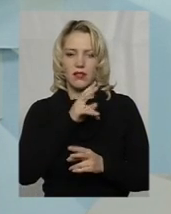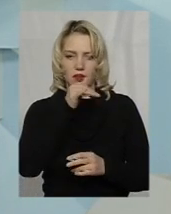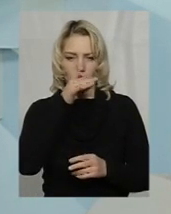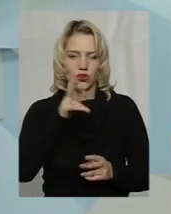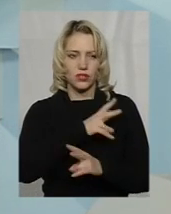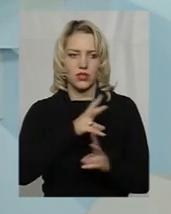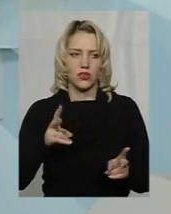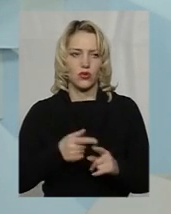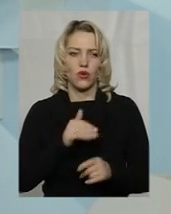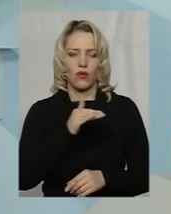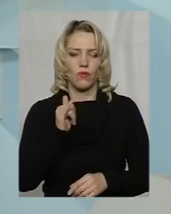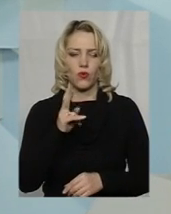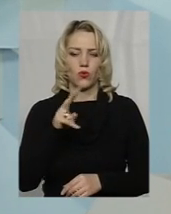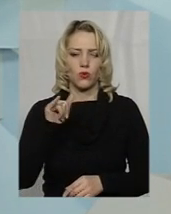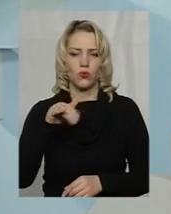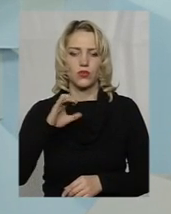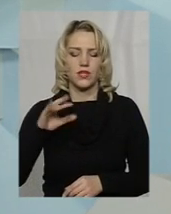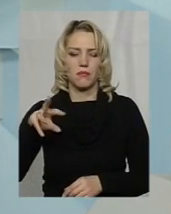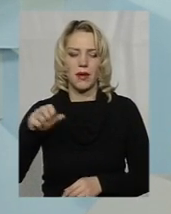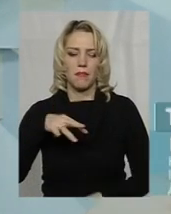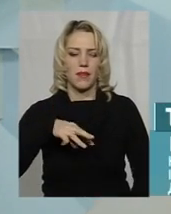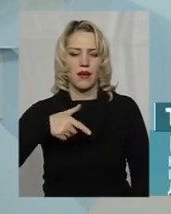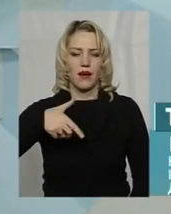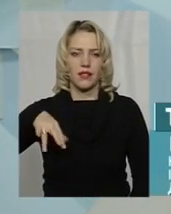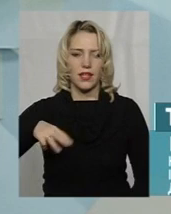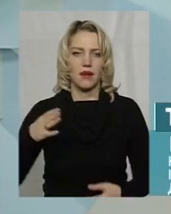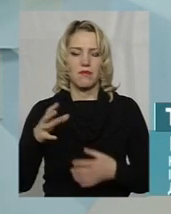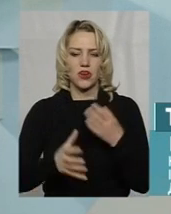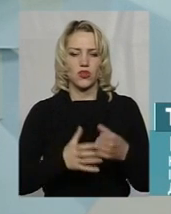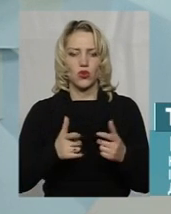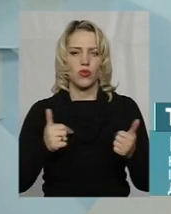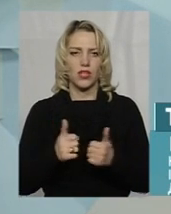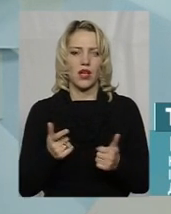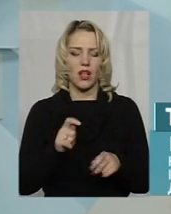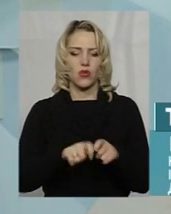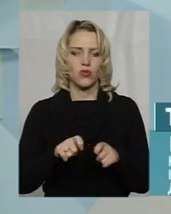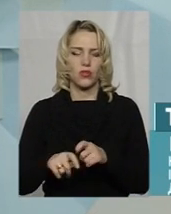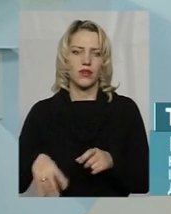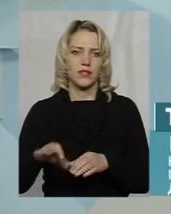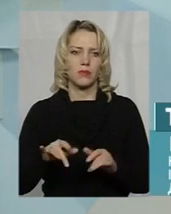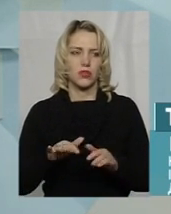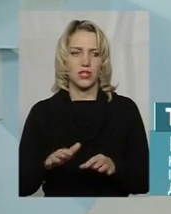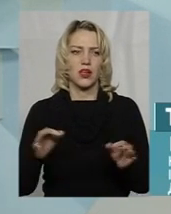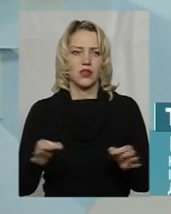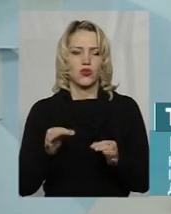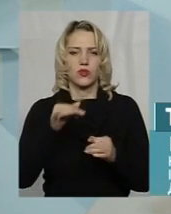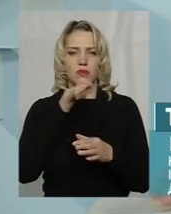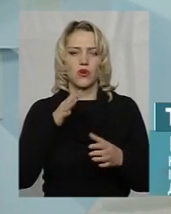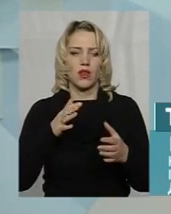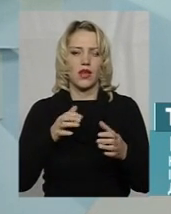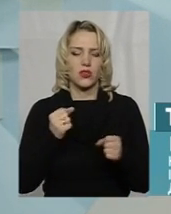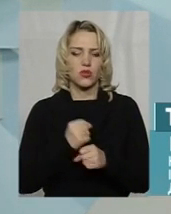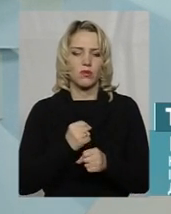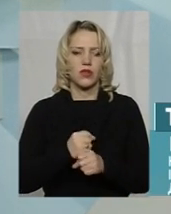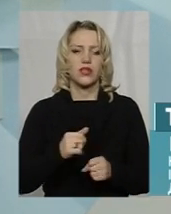Фокусімі. МАГАТЕ, міжнародна агенція, яка контролює всі ці процеси, вона не змогла зробити нічого для того, щоб не тільки